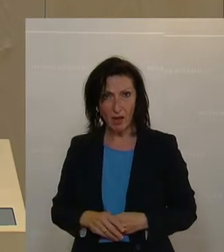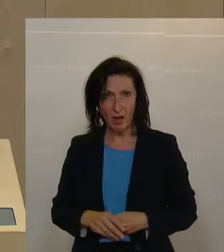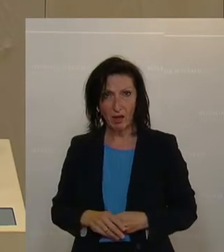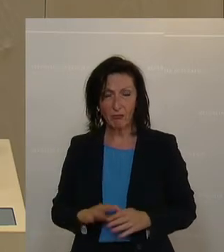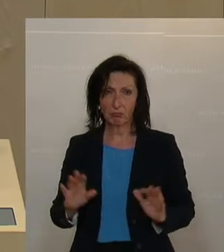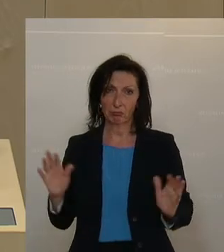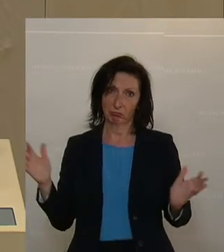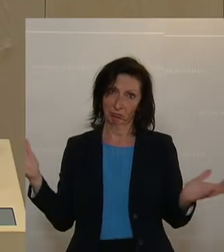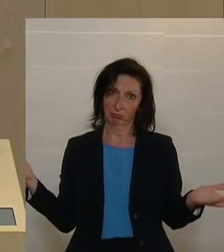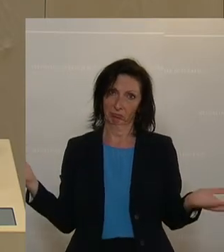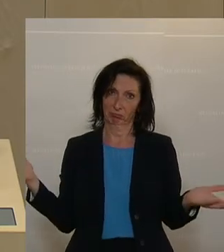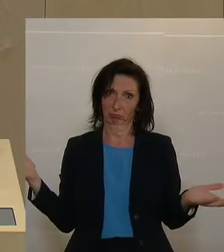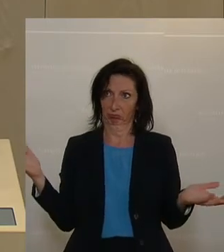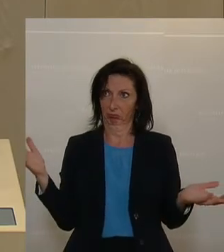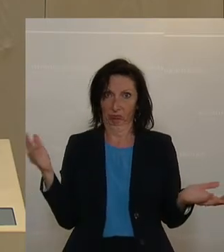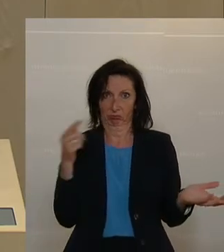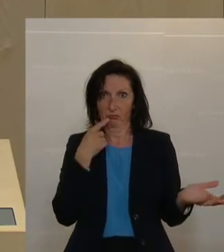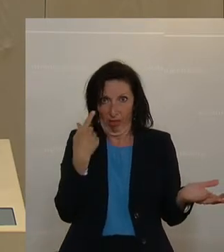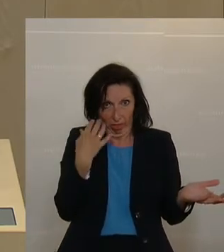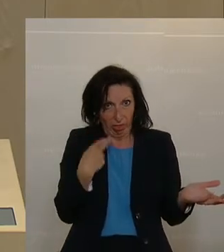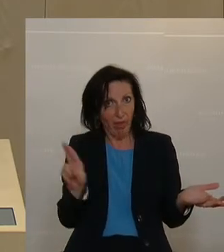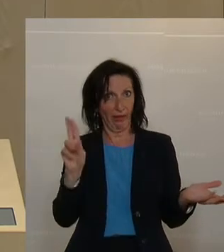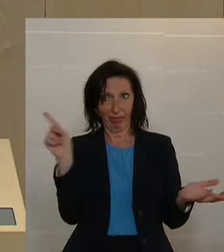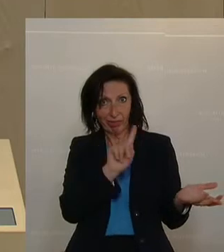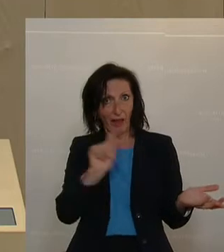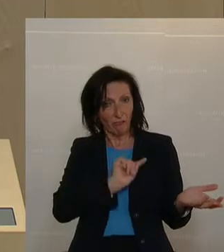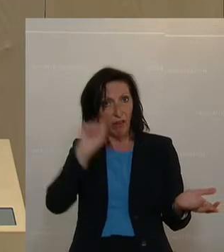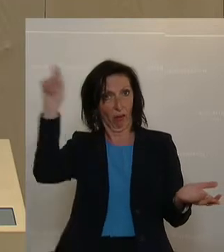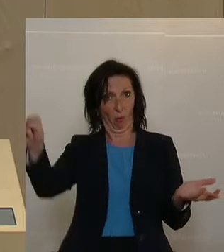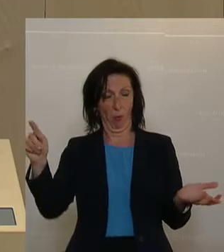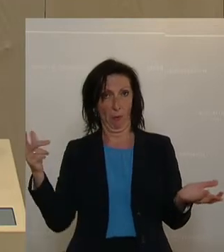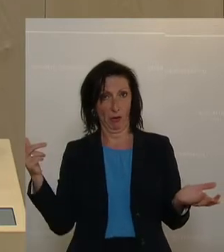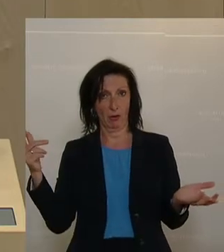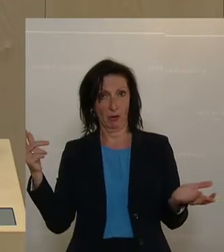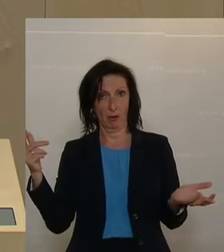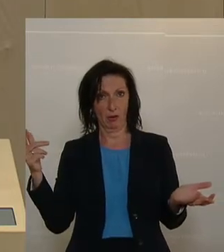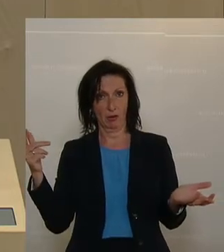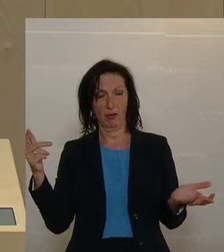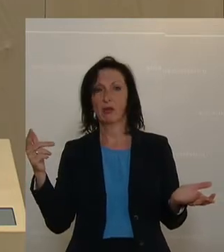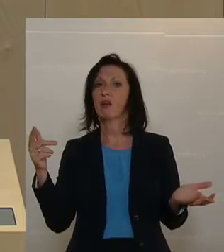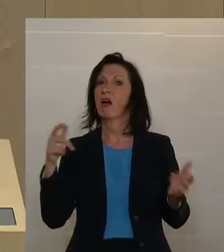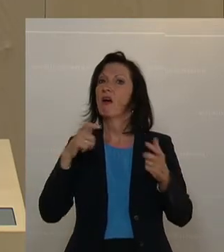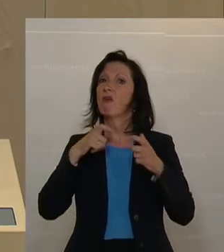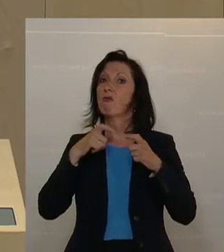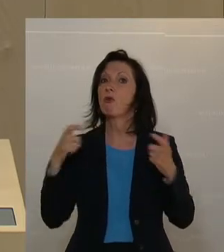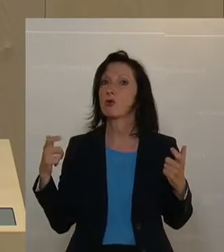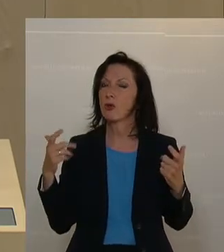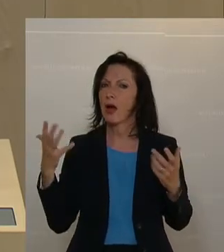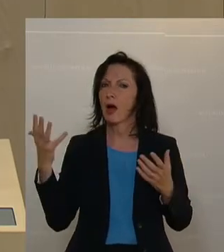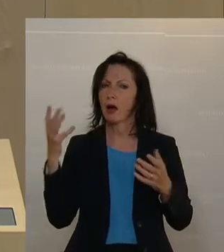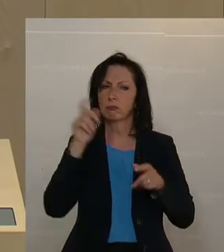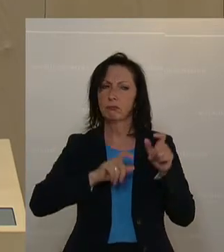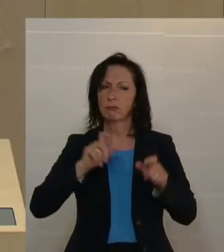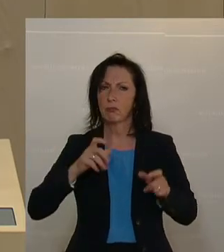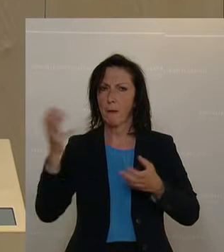und ethisch eigentlich nur antworten, nein. Sie, die Funktionärinnen, die Politikerinnen,